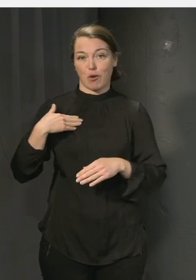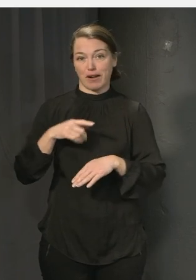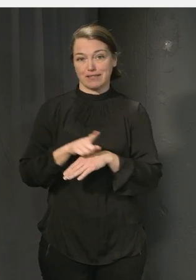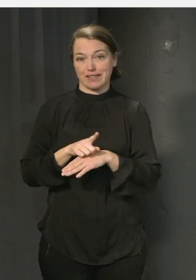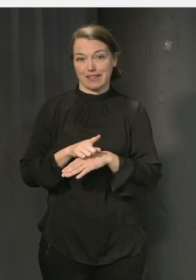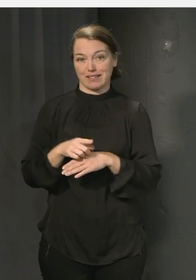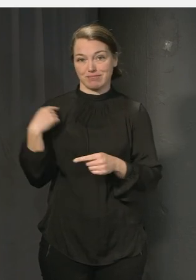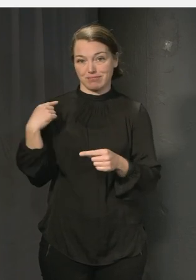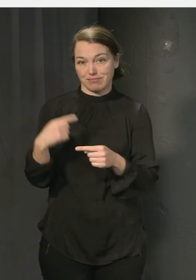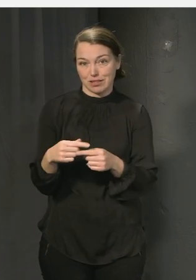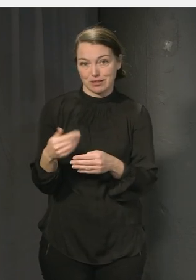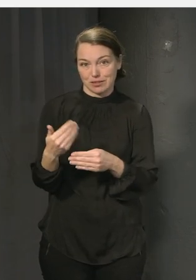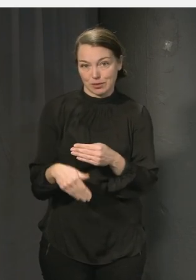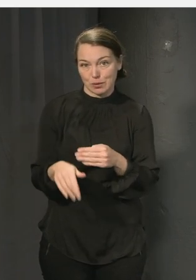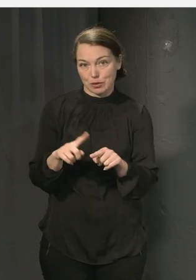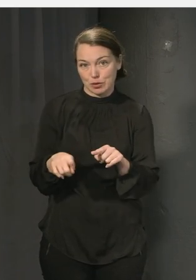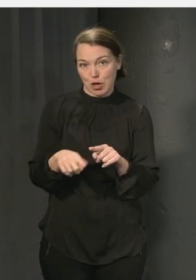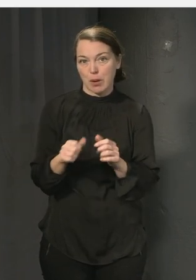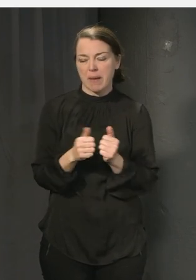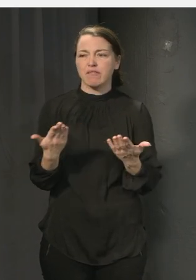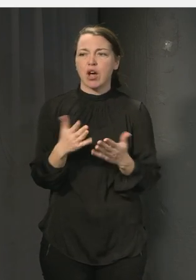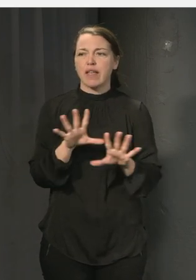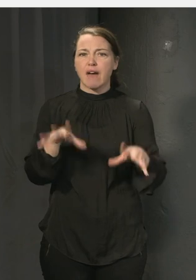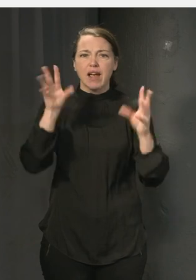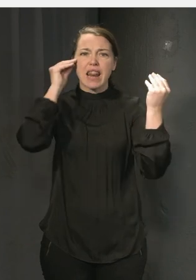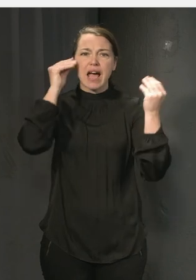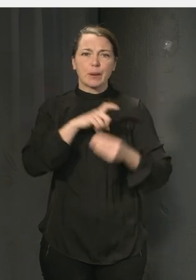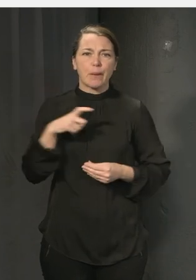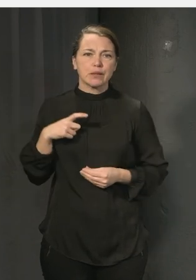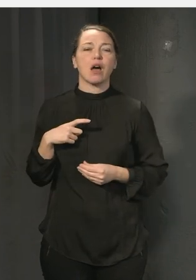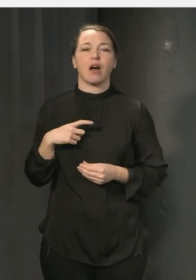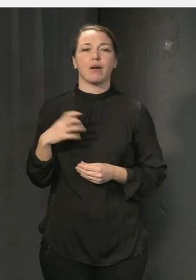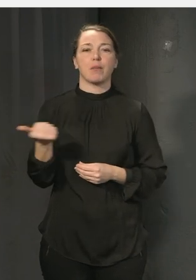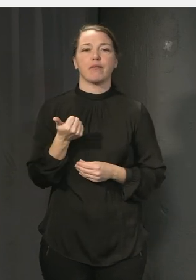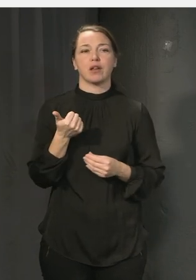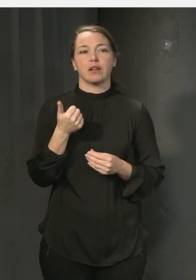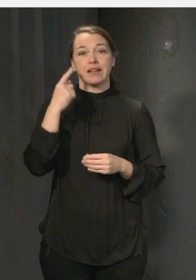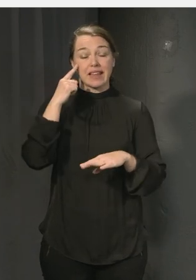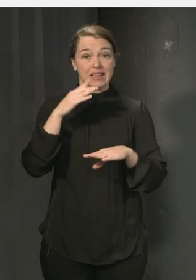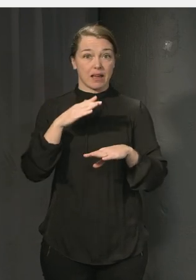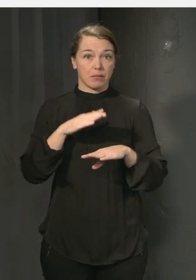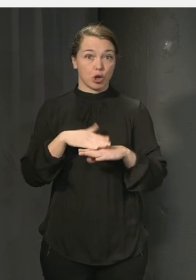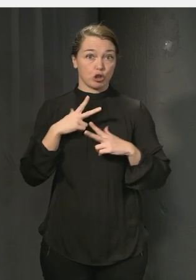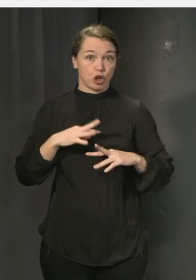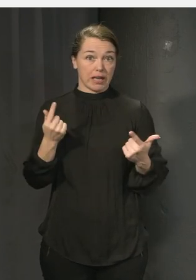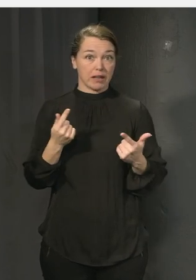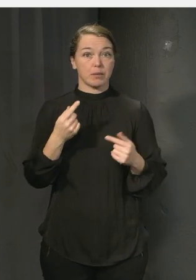enkelt men några gemensamma lärdomar man måste ha helhetssyn när man pratar om trygghet och